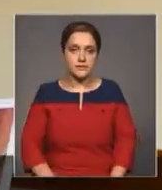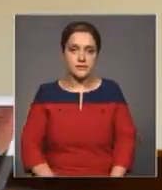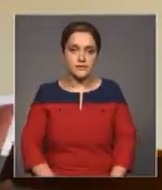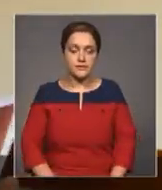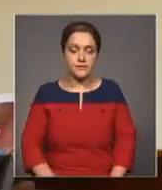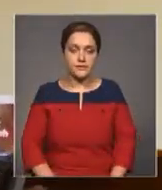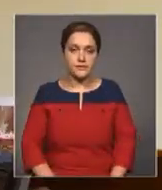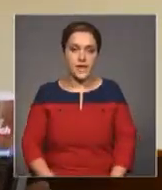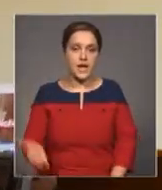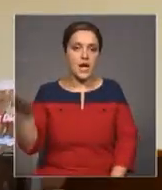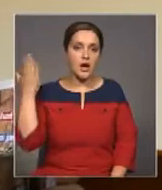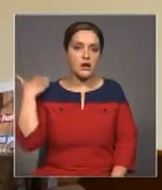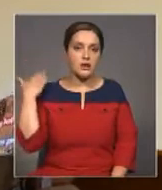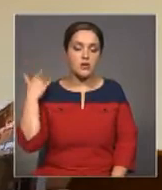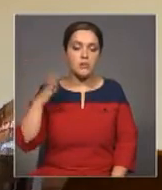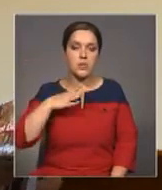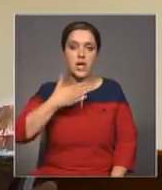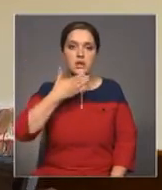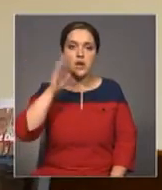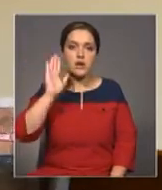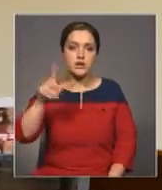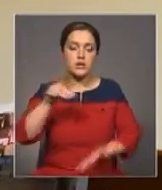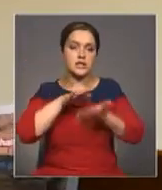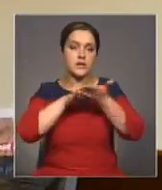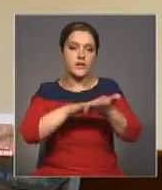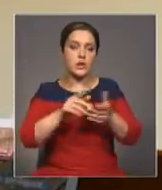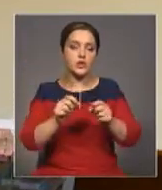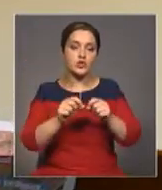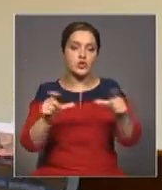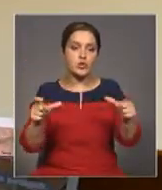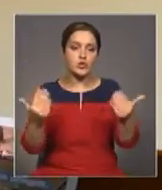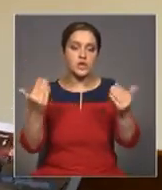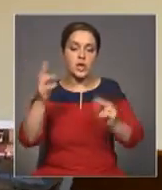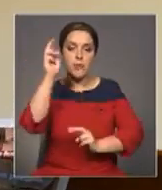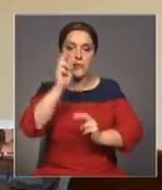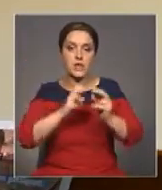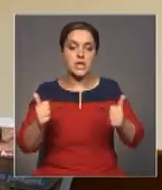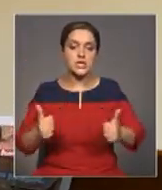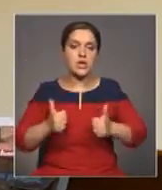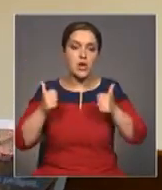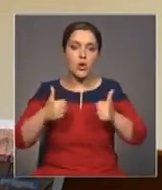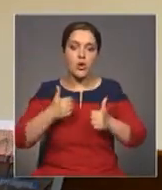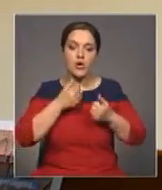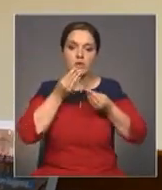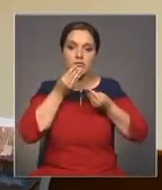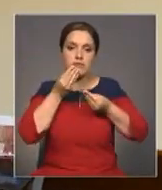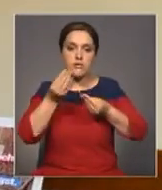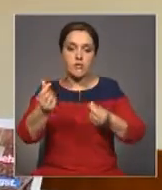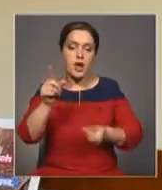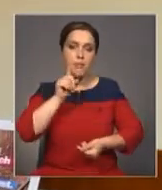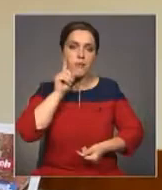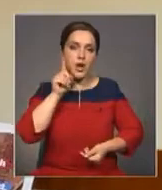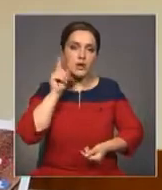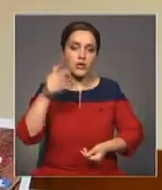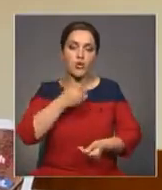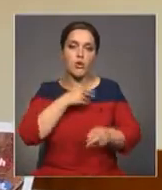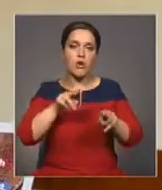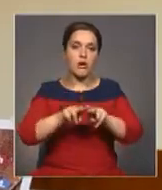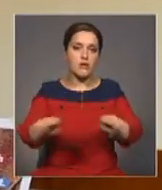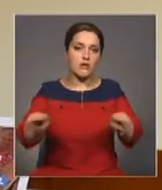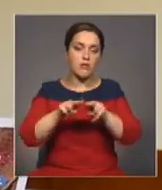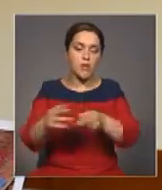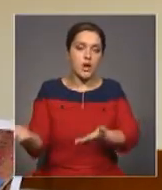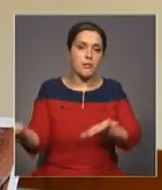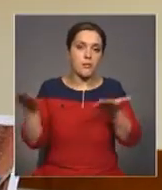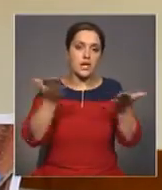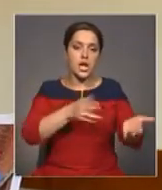Раньше было достаточно заявлений от школьников. Теперь же предприятия стараются заинтересовать молодежь. Приходят в школы и ведут агитацию.